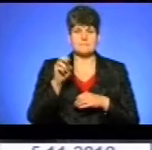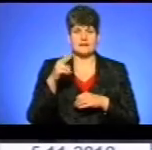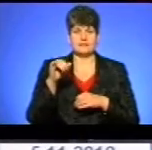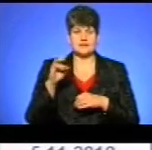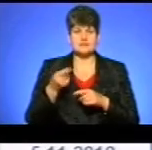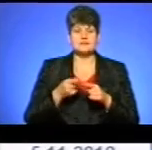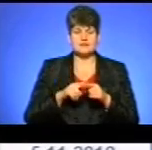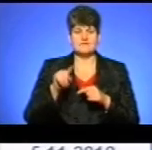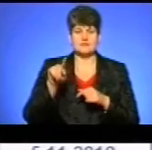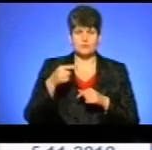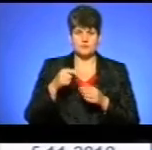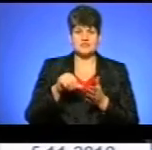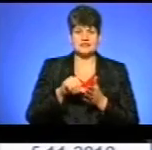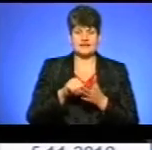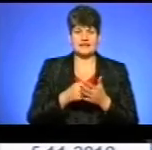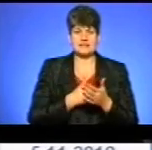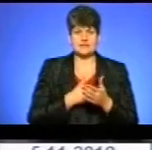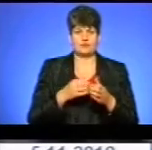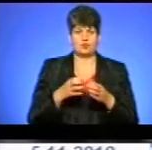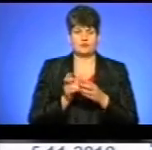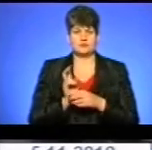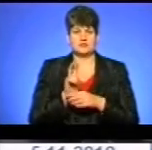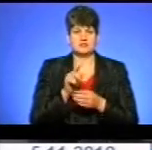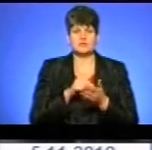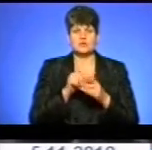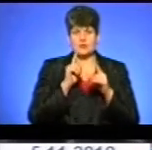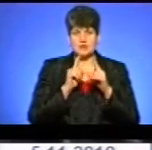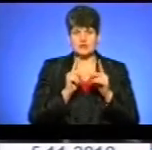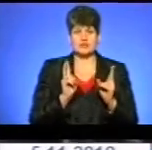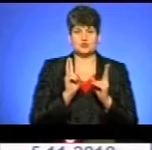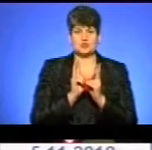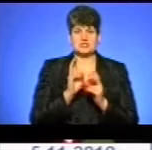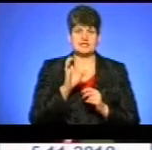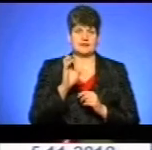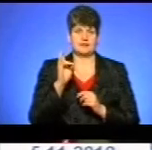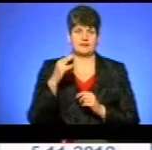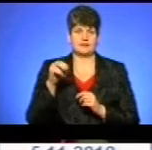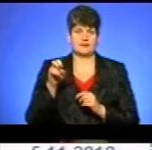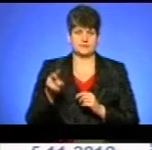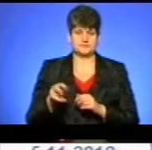цієї вимогою представники ініціативної групи війшли до міської ради на зустріч із Сергієм Надалом.